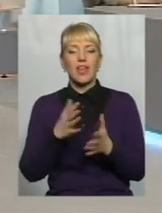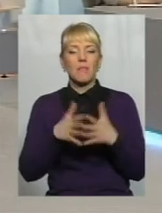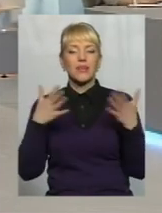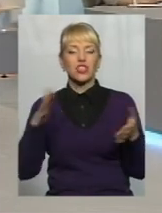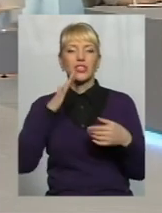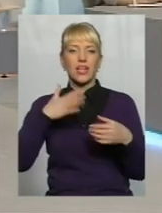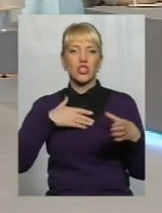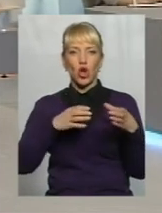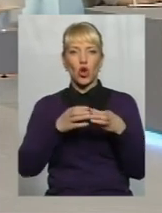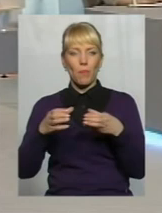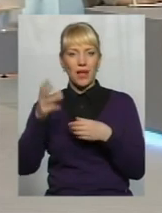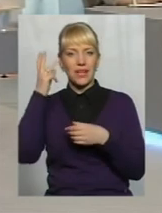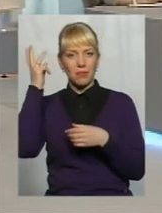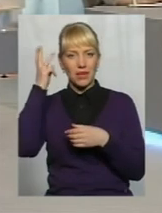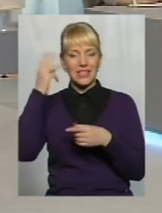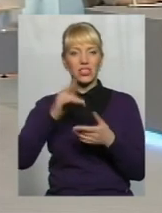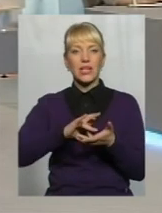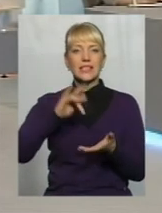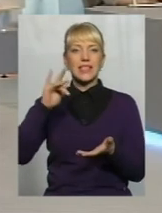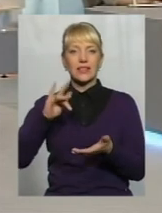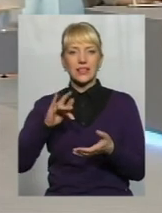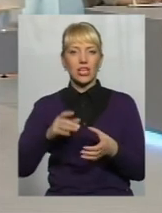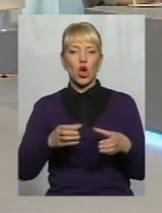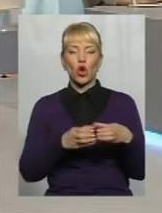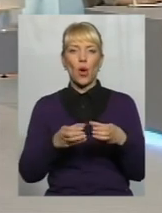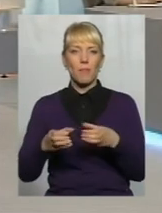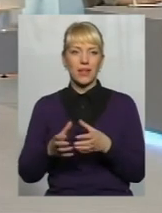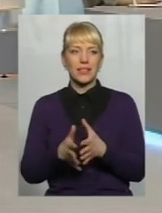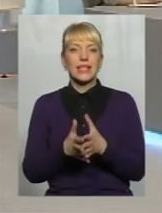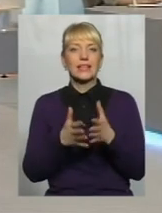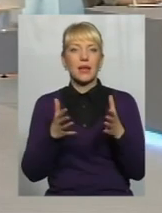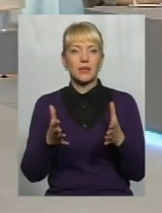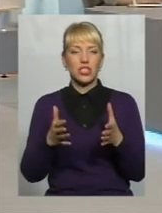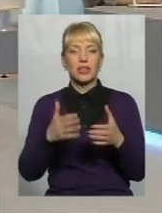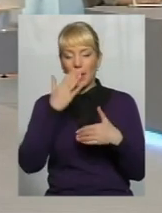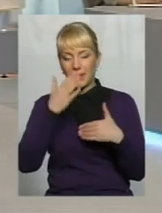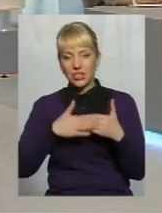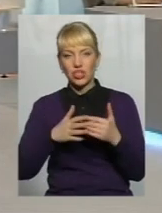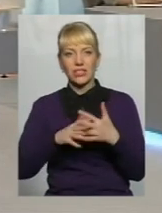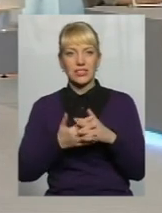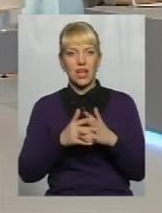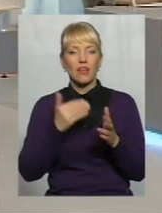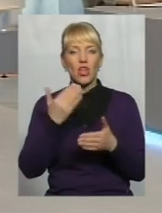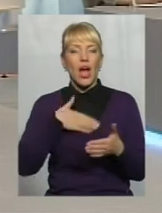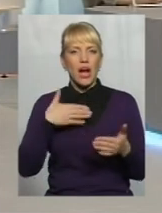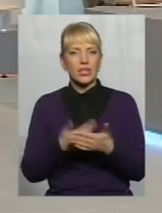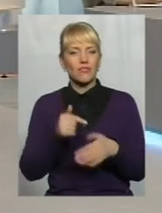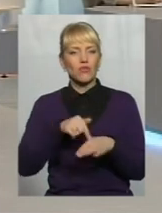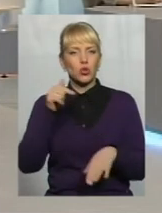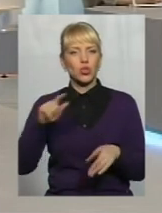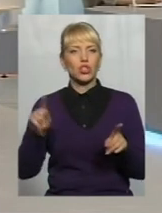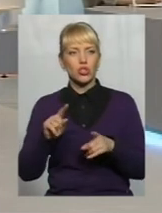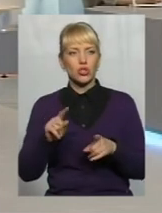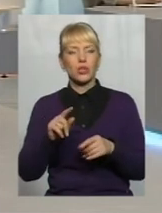Хмельниччини, центри громад, найближчі села, вони активно відчули, зрозуміли, що